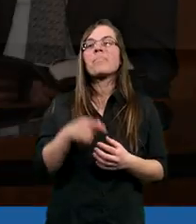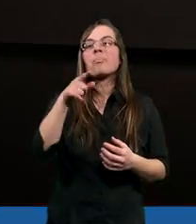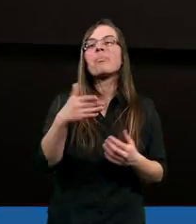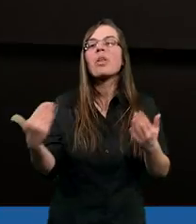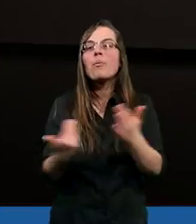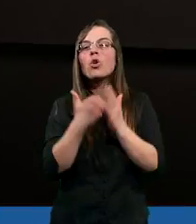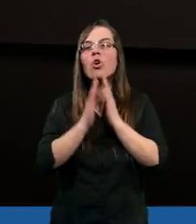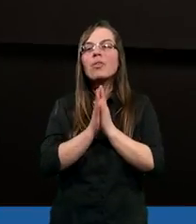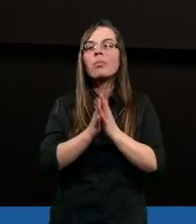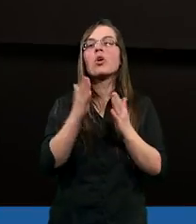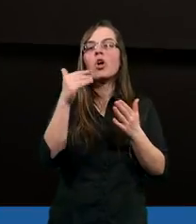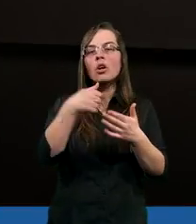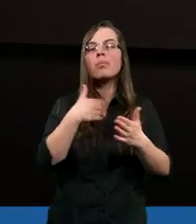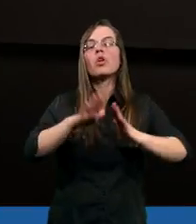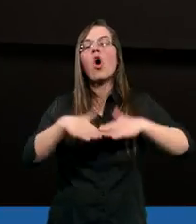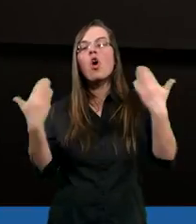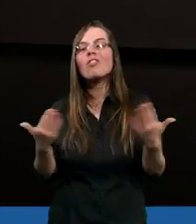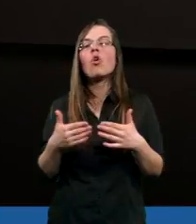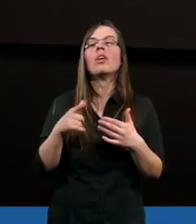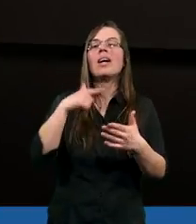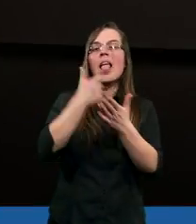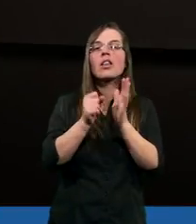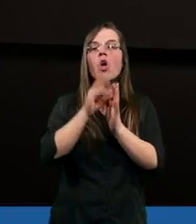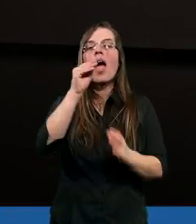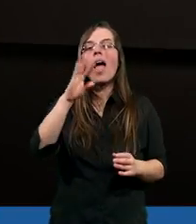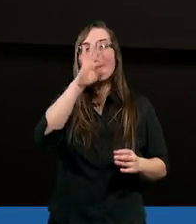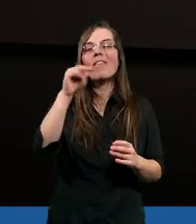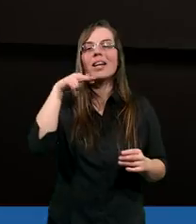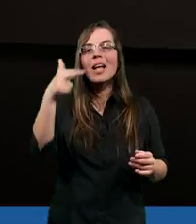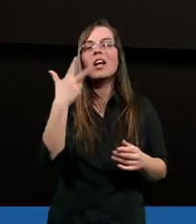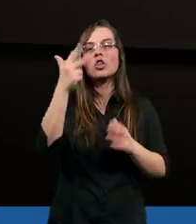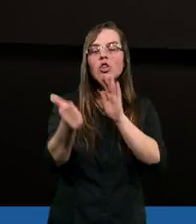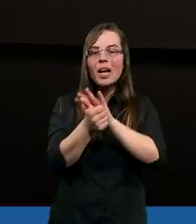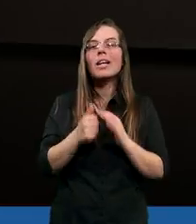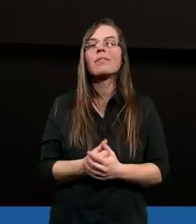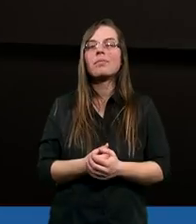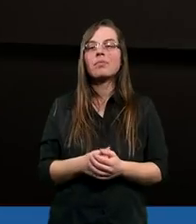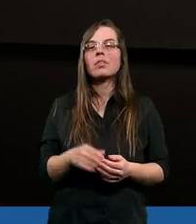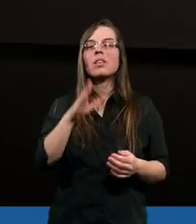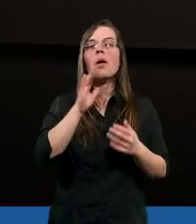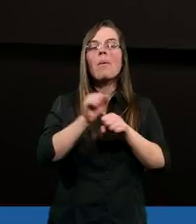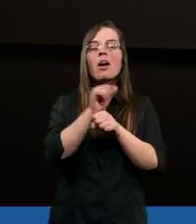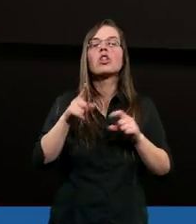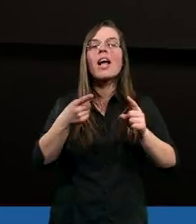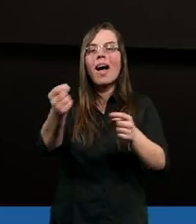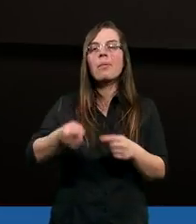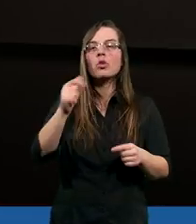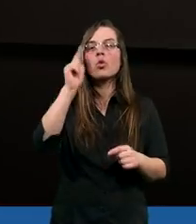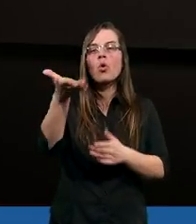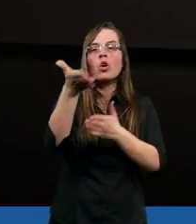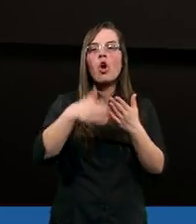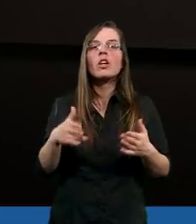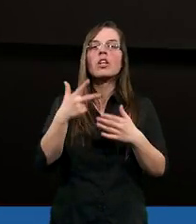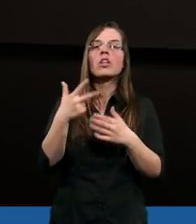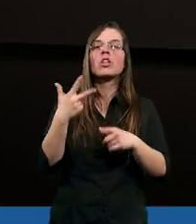Ponownie proszę Grzegorz, abyś otworzył List do Efezjan 3,16 Małgosiu, Dzieje Apostolskie,